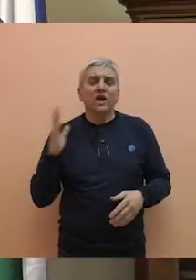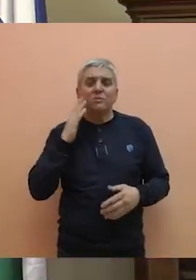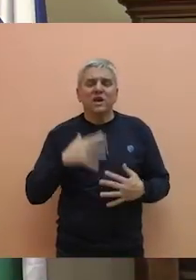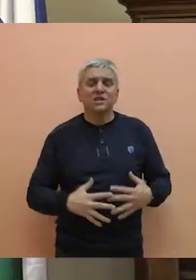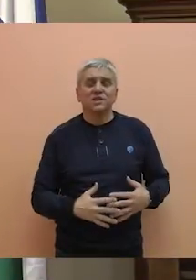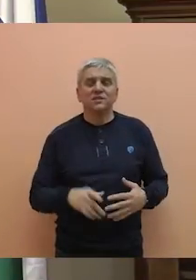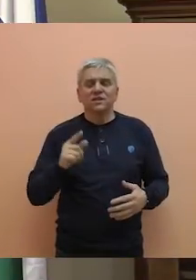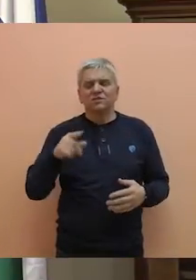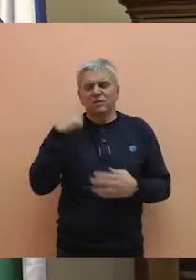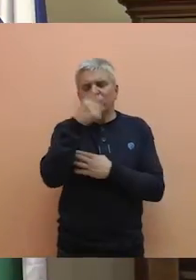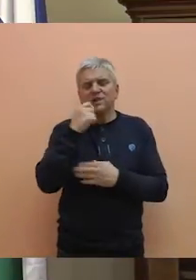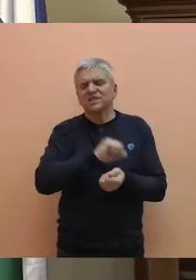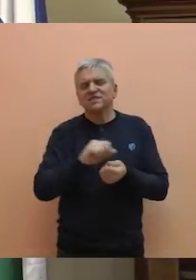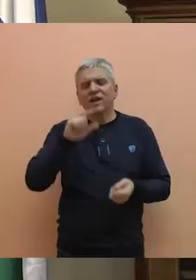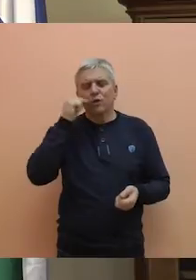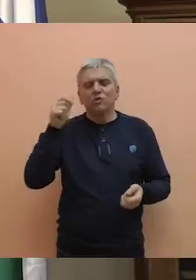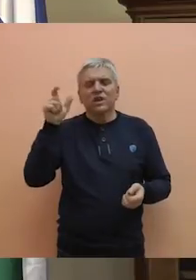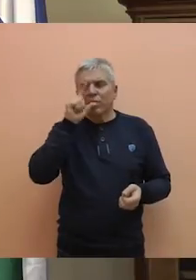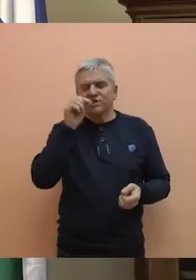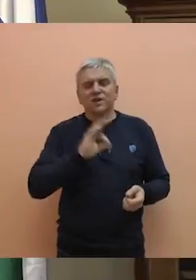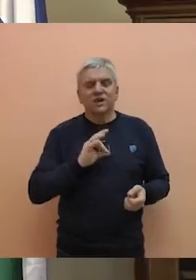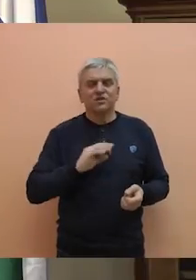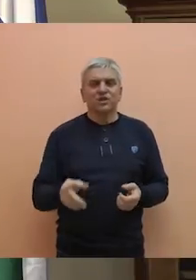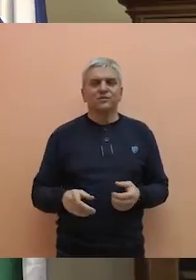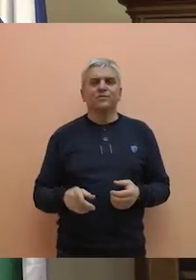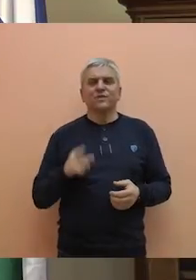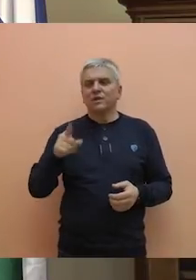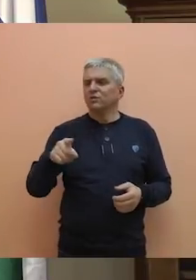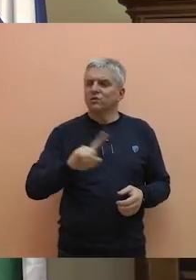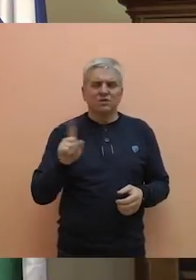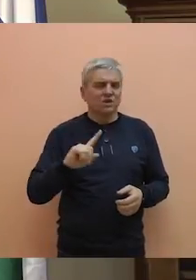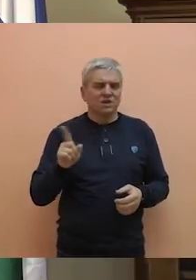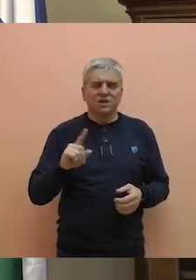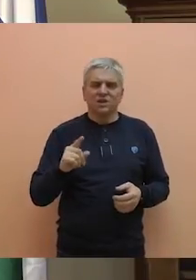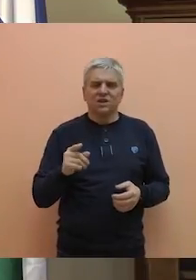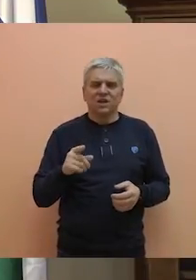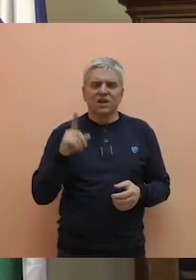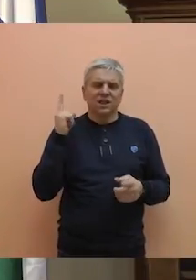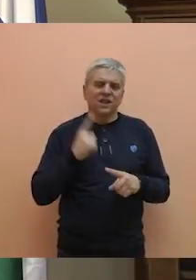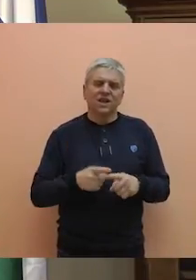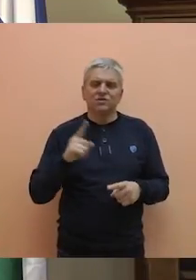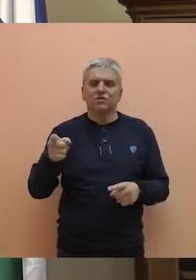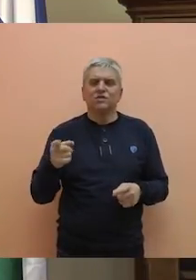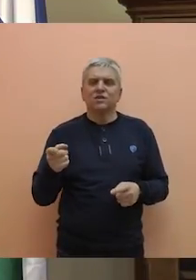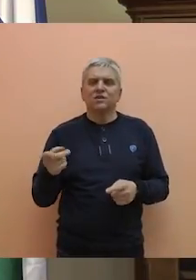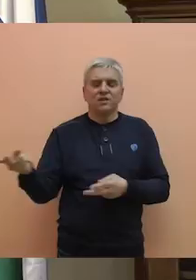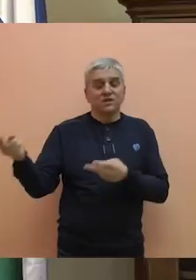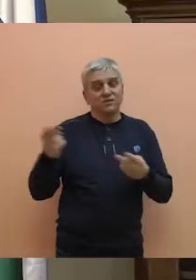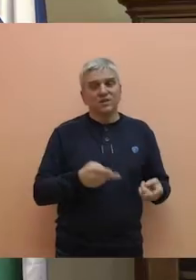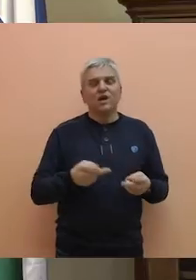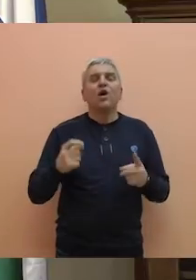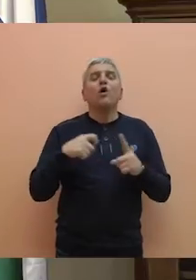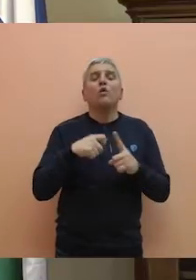zabludu celokupna javnost. Dakle, niti je u pitanju potencijalni investitor iz Ujedinjenih Arabskih Emirata, nego i u pitanju